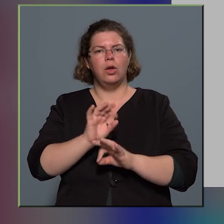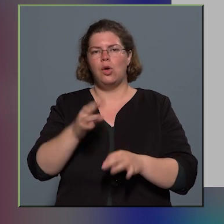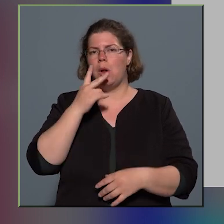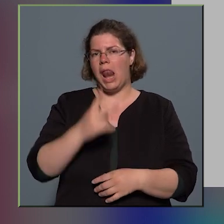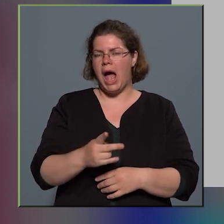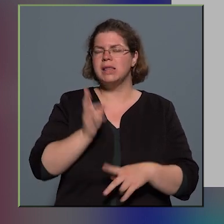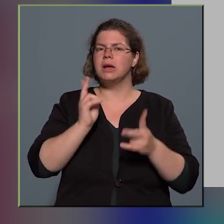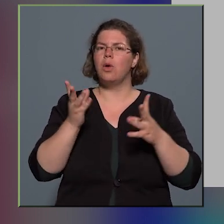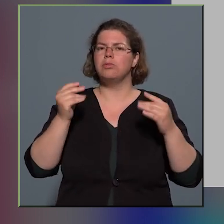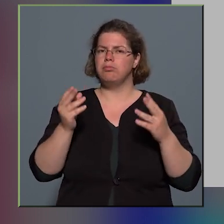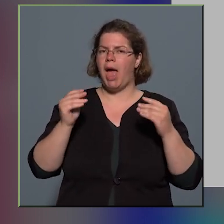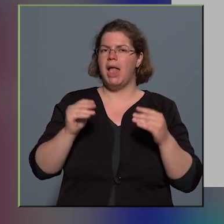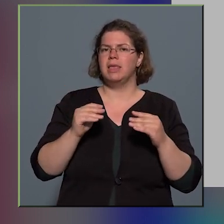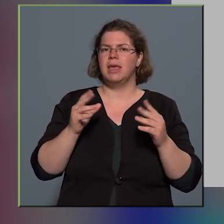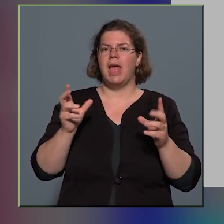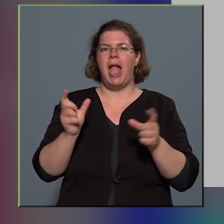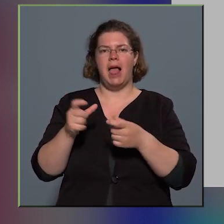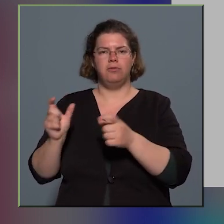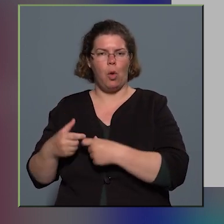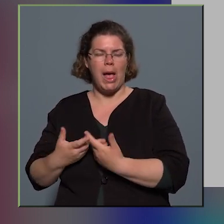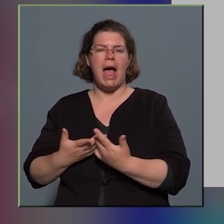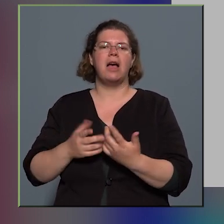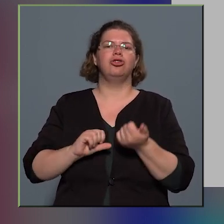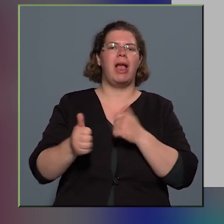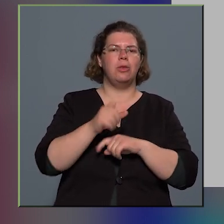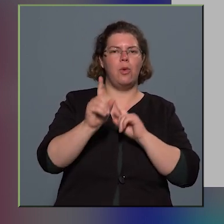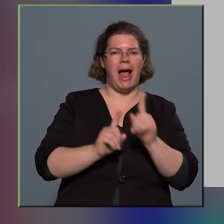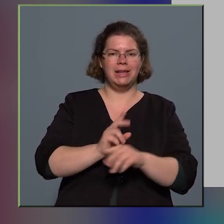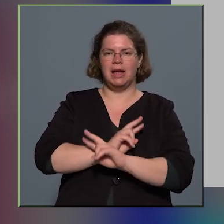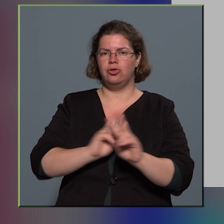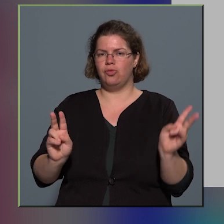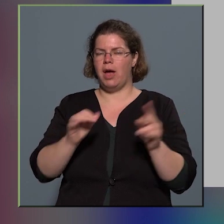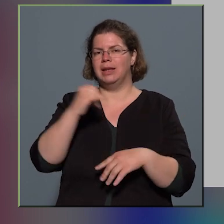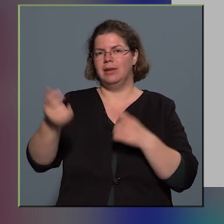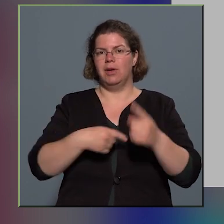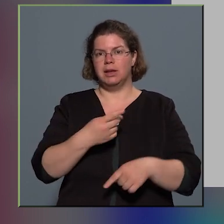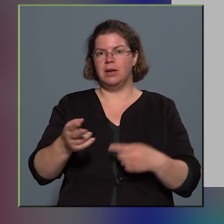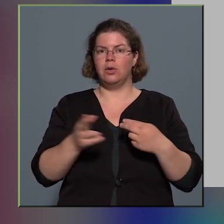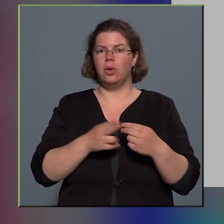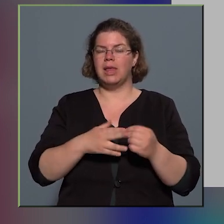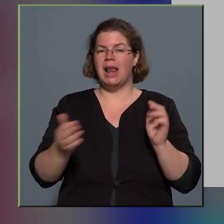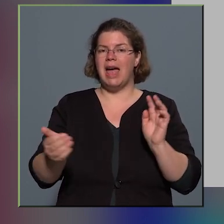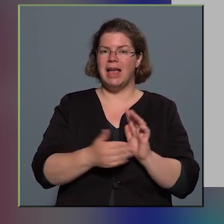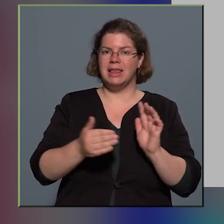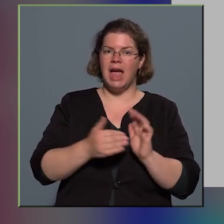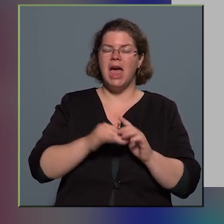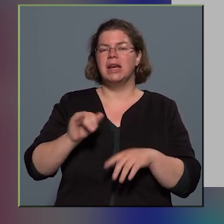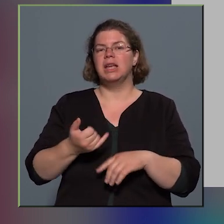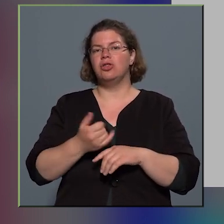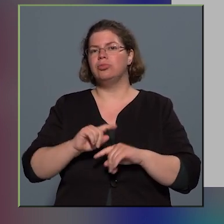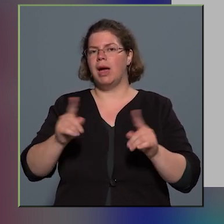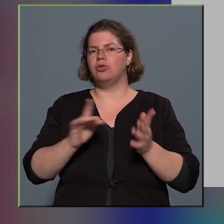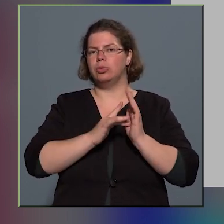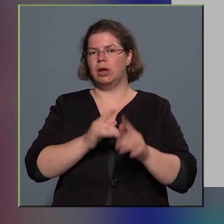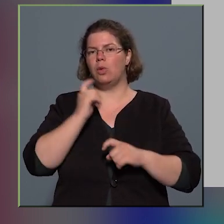mennyi elfogás, előállítás van éventeit, ugye hát gyakorlatilag közel ezer életvált, más mutatók szerint